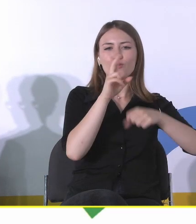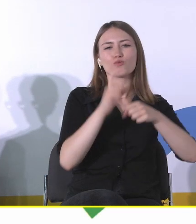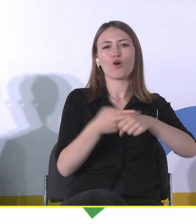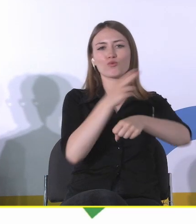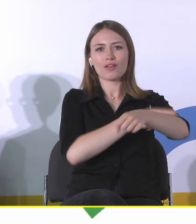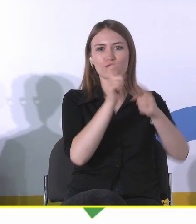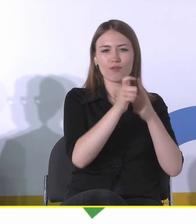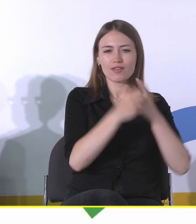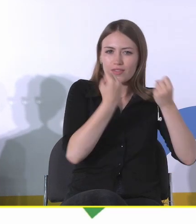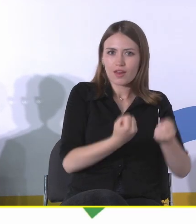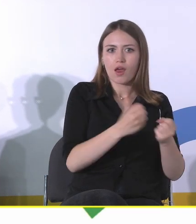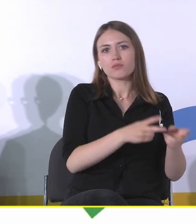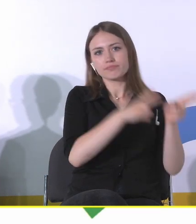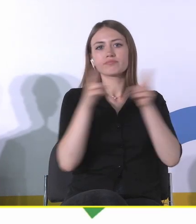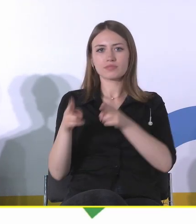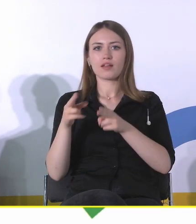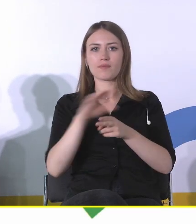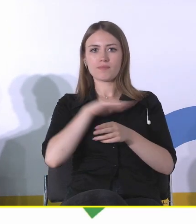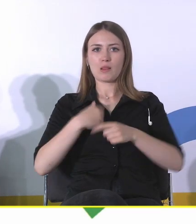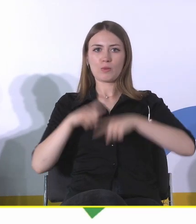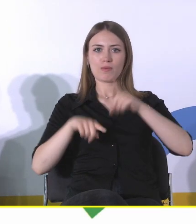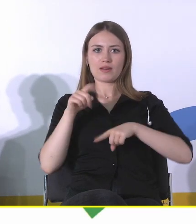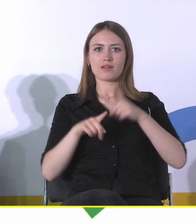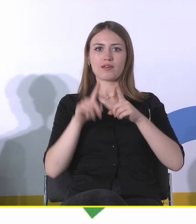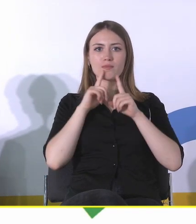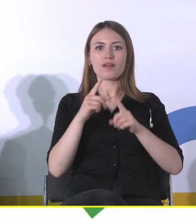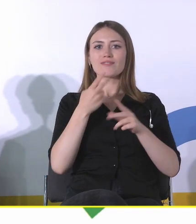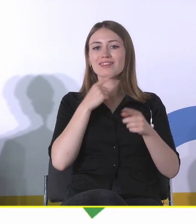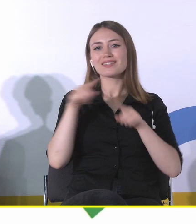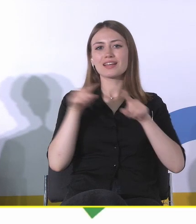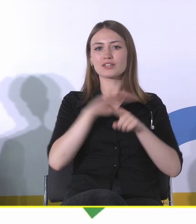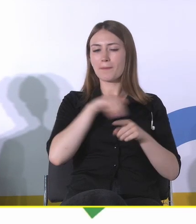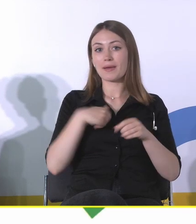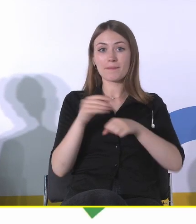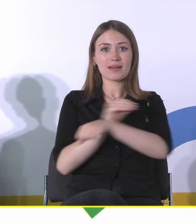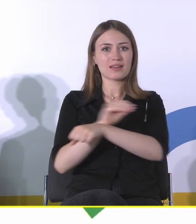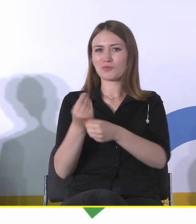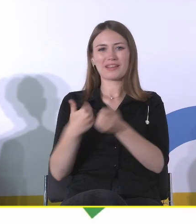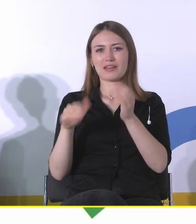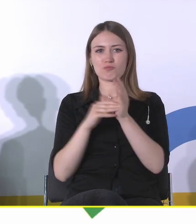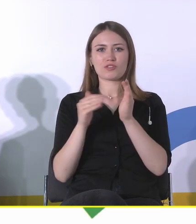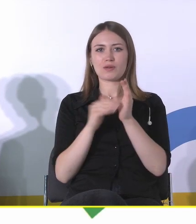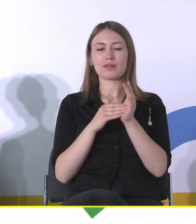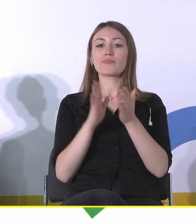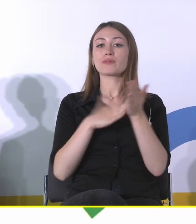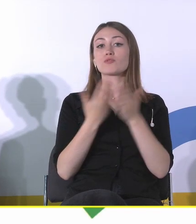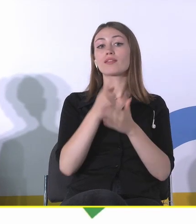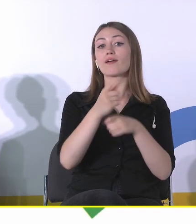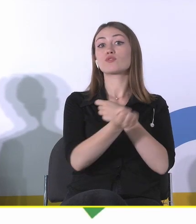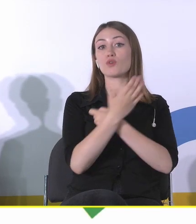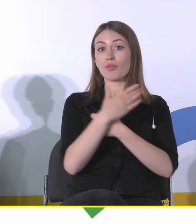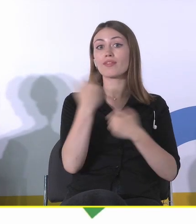ja dysponuję materiałami, które są nieprzydatne. Jeżeli ja to zestawiam potem jeszcze z sytuacją, którą mają nasi wschodni koledzy i tutaj bazuję na